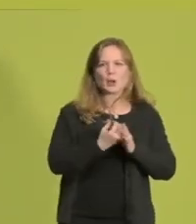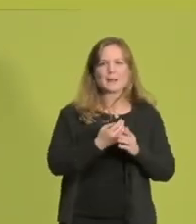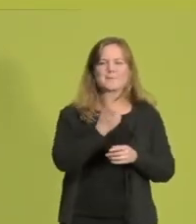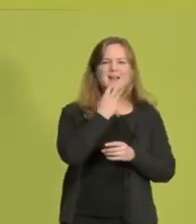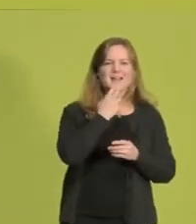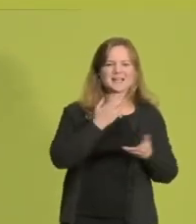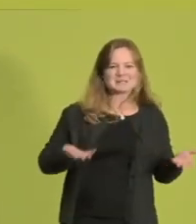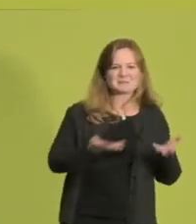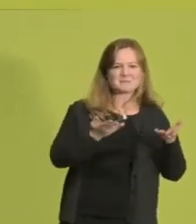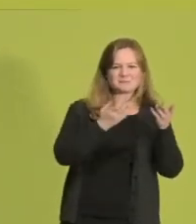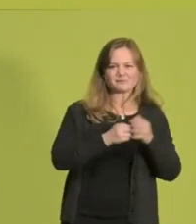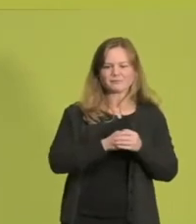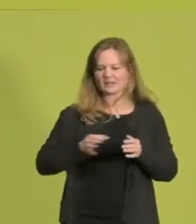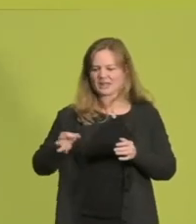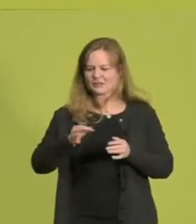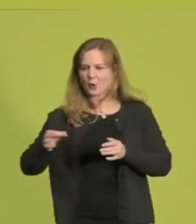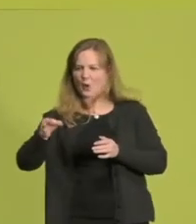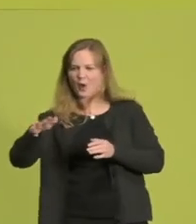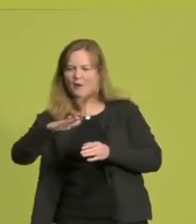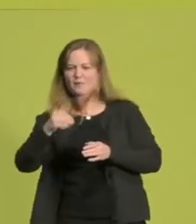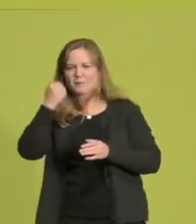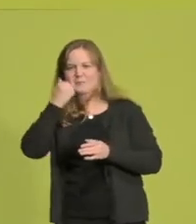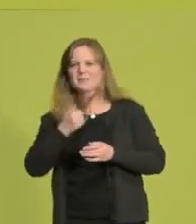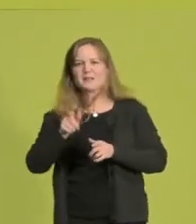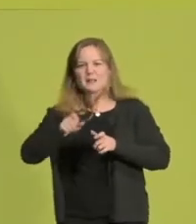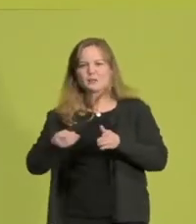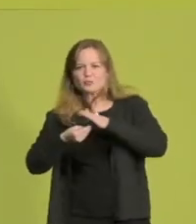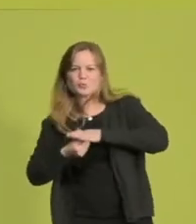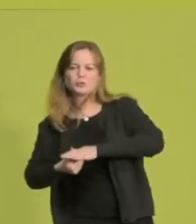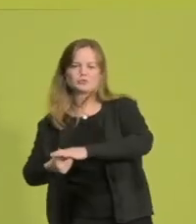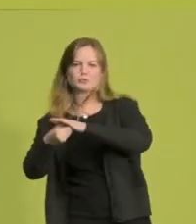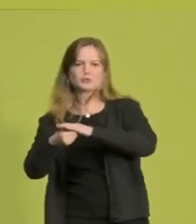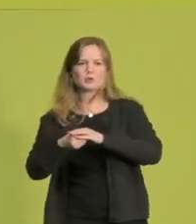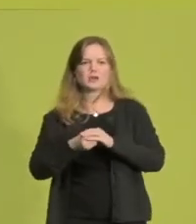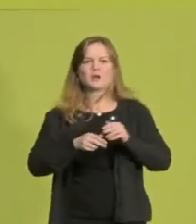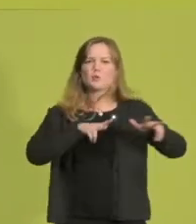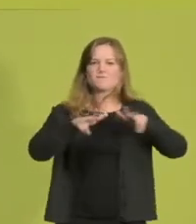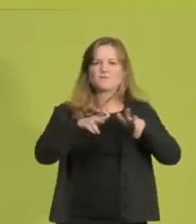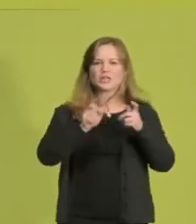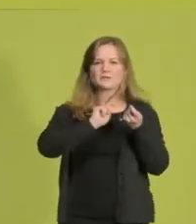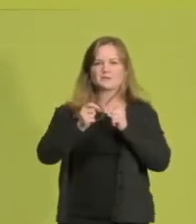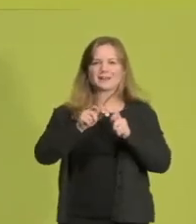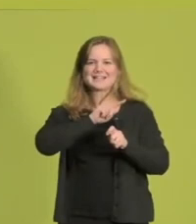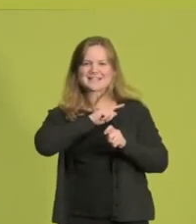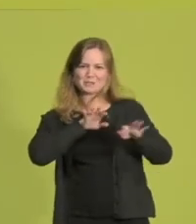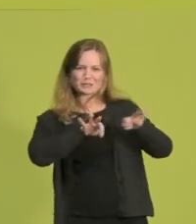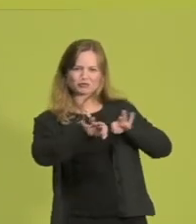Menschen in den Dörfern im rheinischen Revier und geben wir dem Wandel in der Wirtschaft eine Richtung. Die